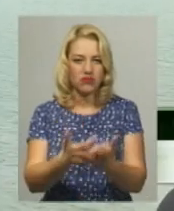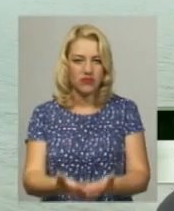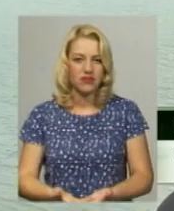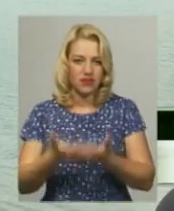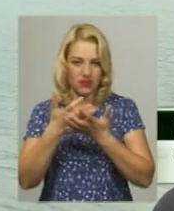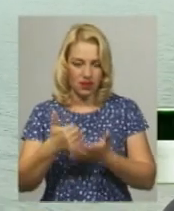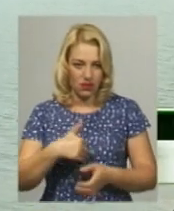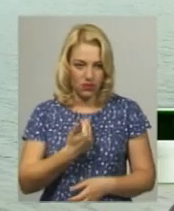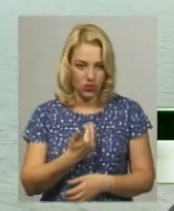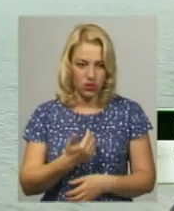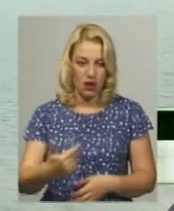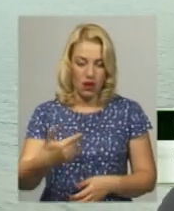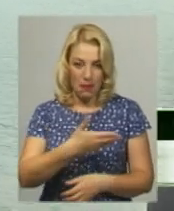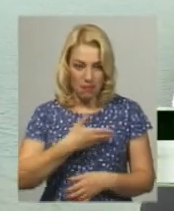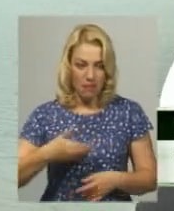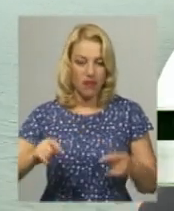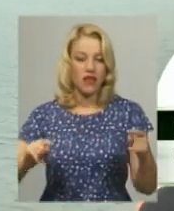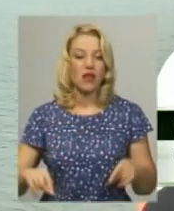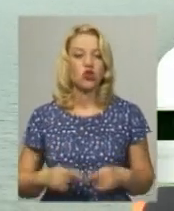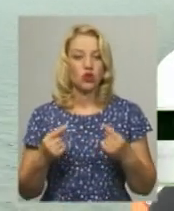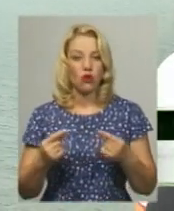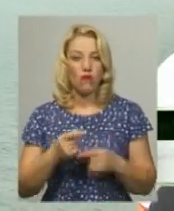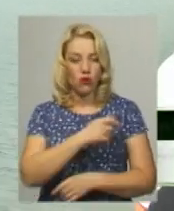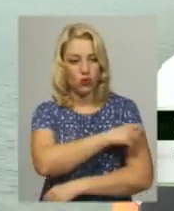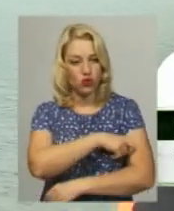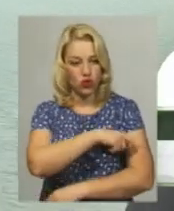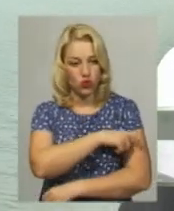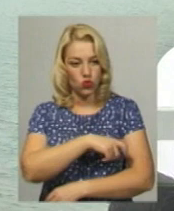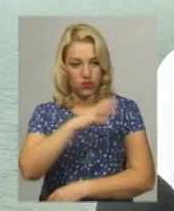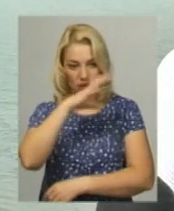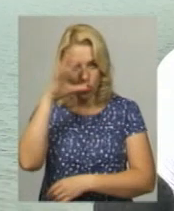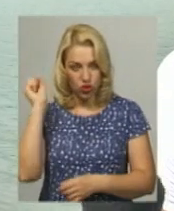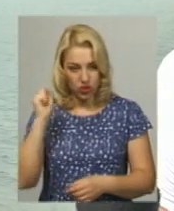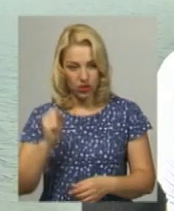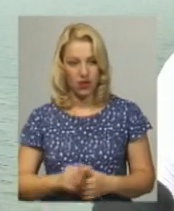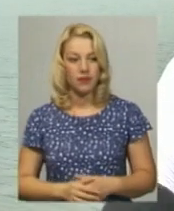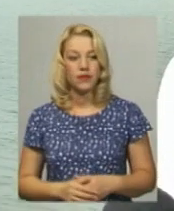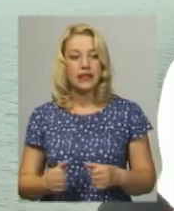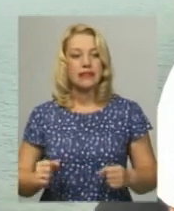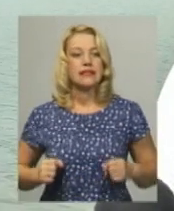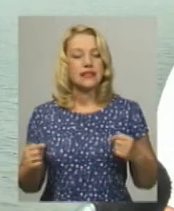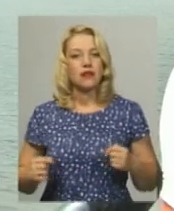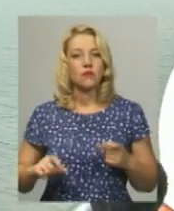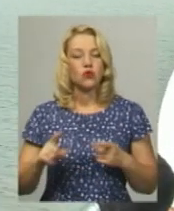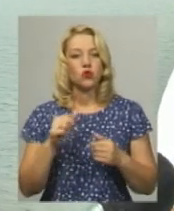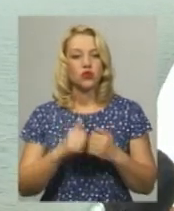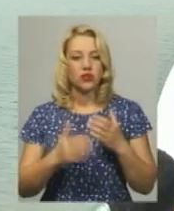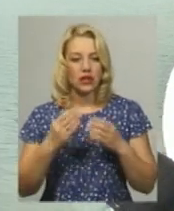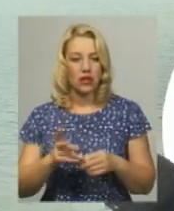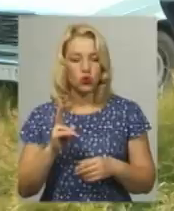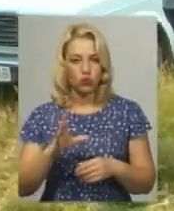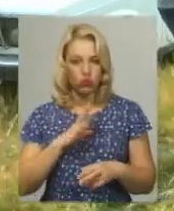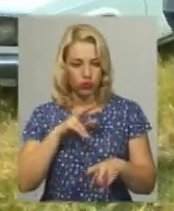влаштовуємо дежурства нічні, то і стараємося, щоб кожного дня хтось був на